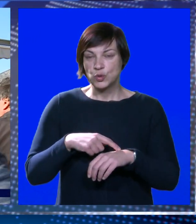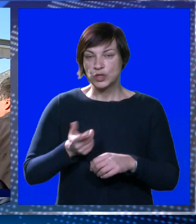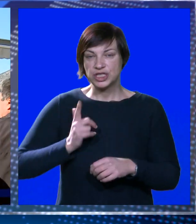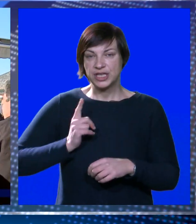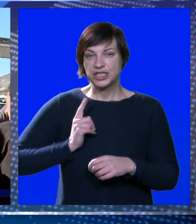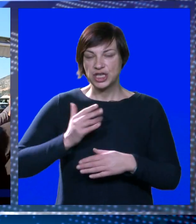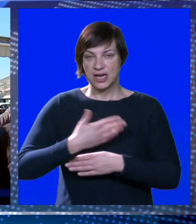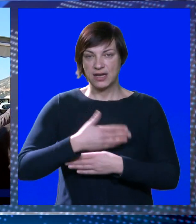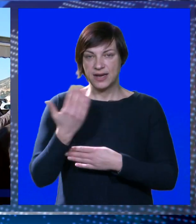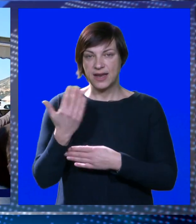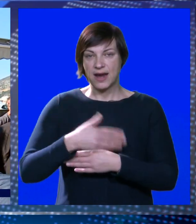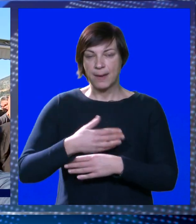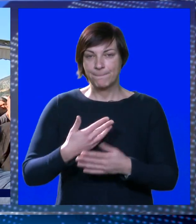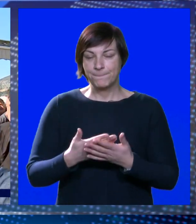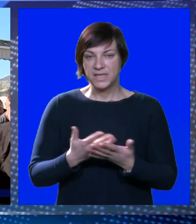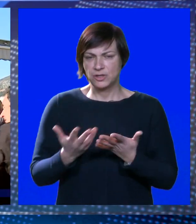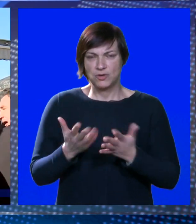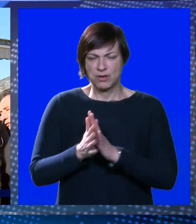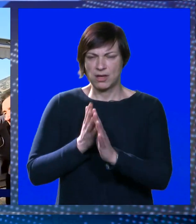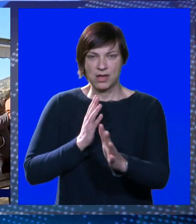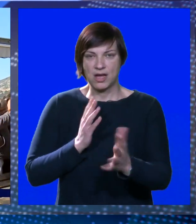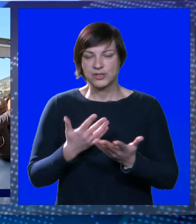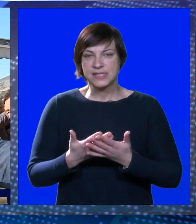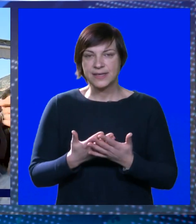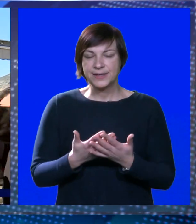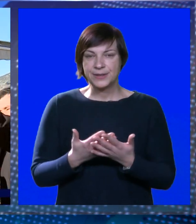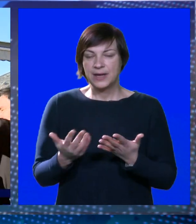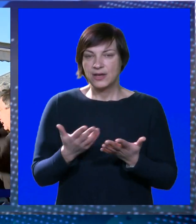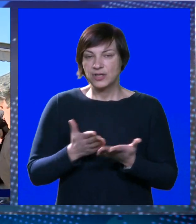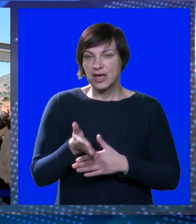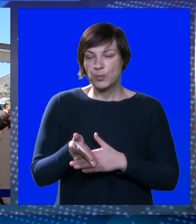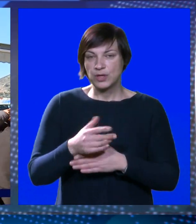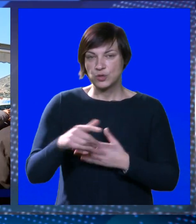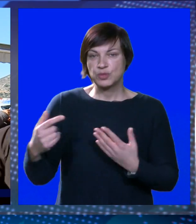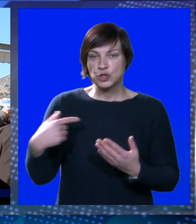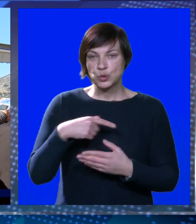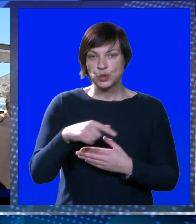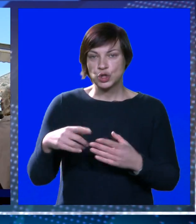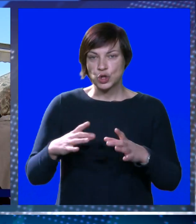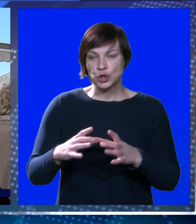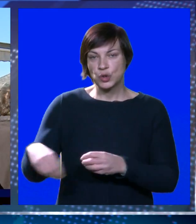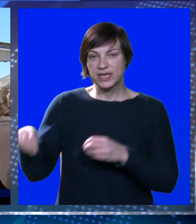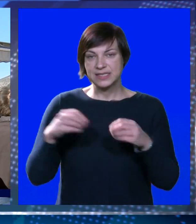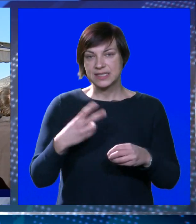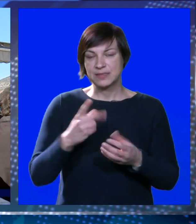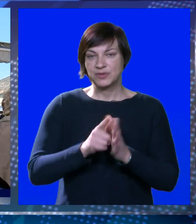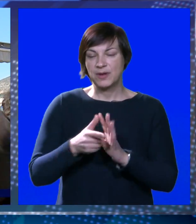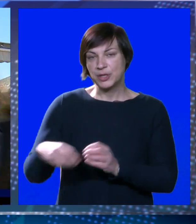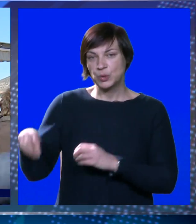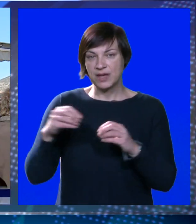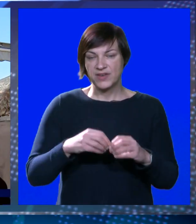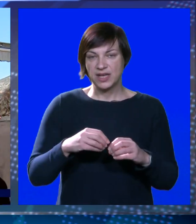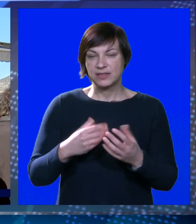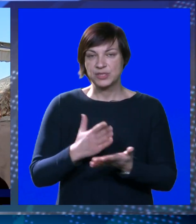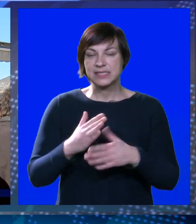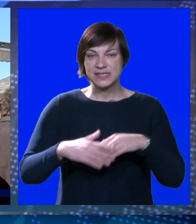dođe i čeka na rampi. Pa to je debakr, to je haus, čovječe Boži. Ako nije, avamo da uđemo sa kružnoga toka, iskrcamo dva minuta, vratimo